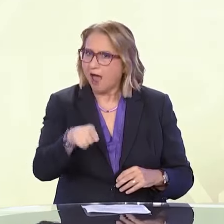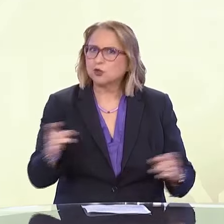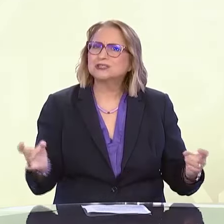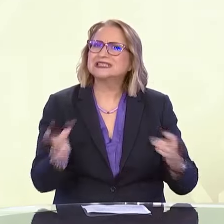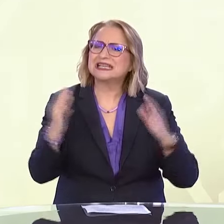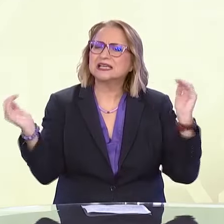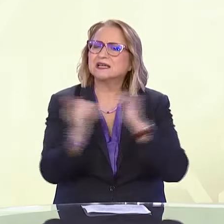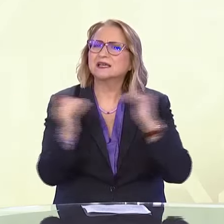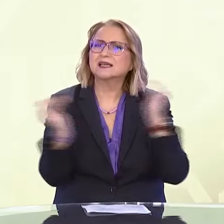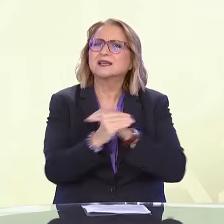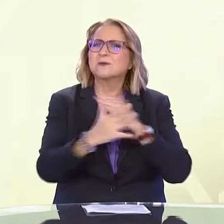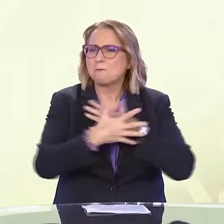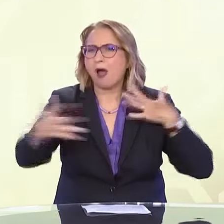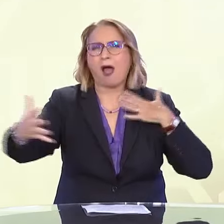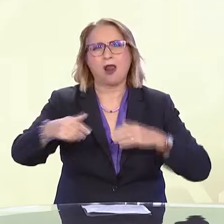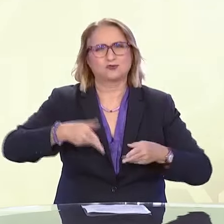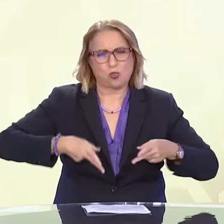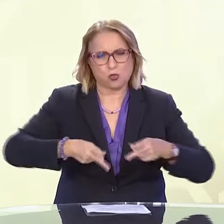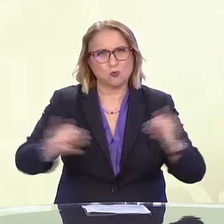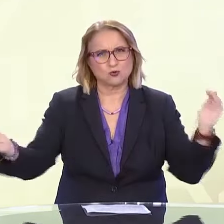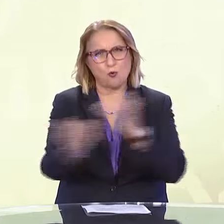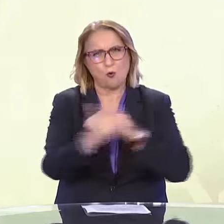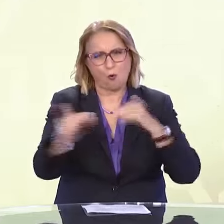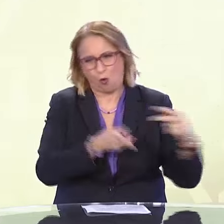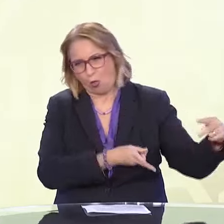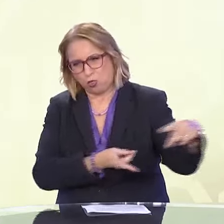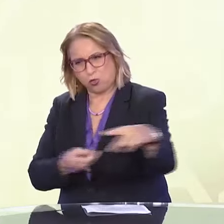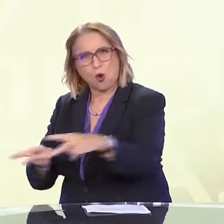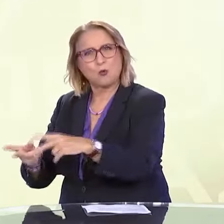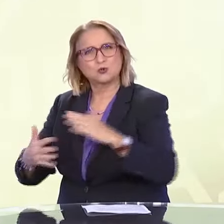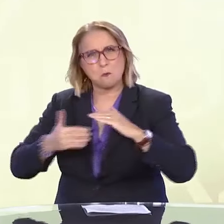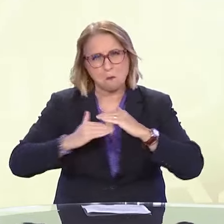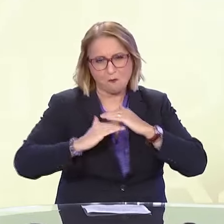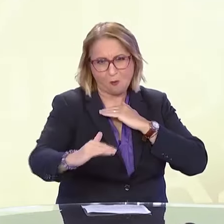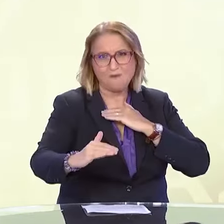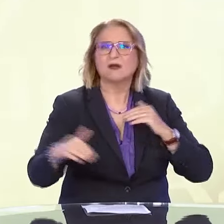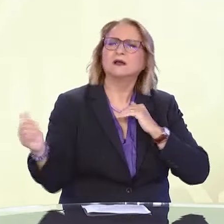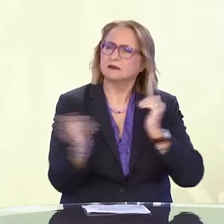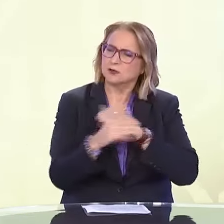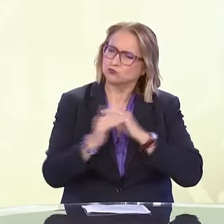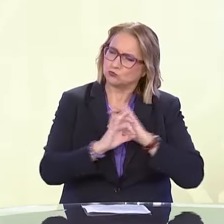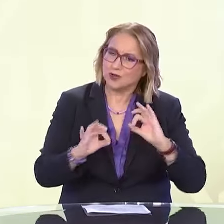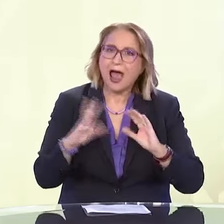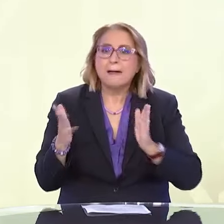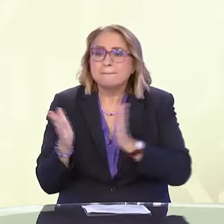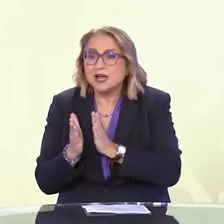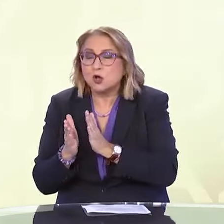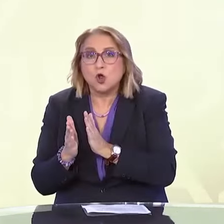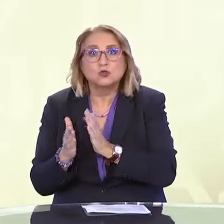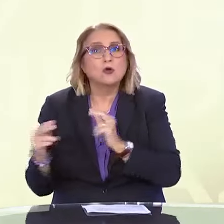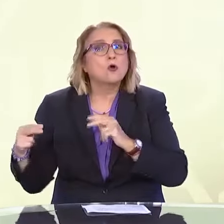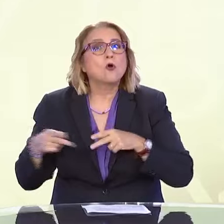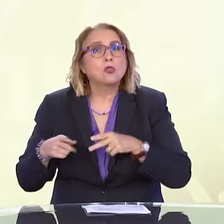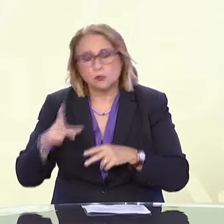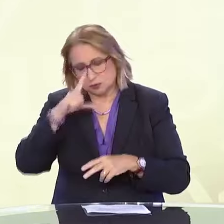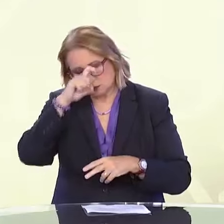μπορούσα να το περάσω μια χαρά. Αλλά το φανάρι που χρειάζεται να περάσω καθημερινά, που είναι η Μεσογείων, είναι ένα δολοφονικό φανάρι